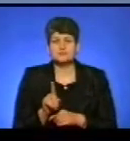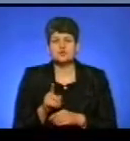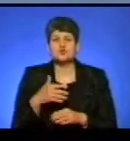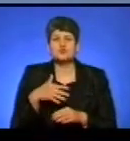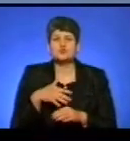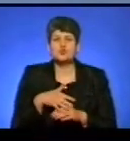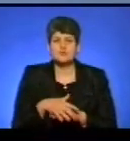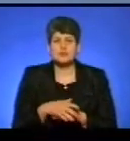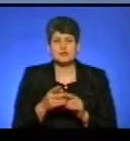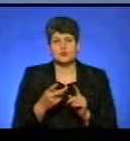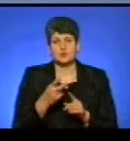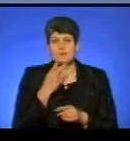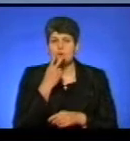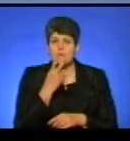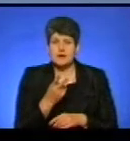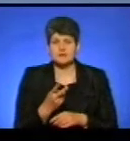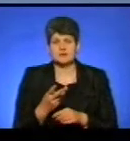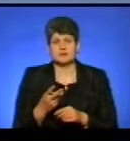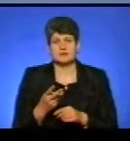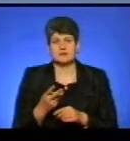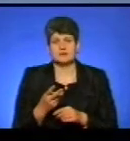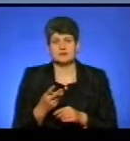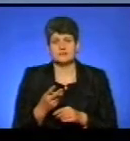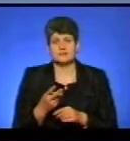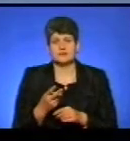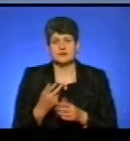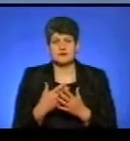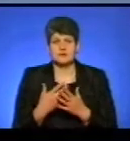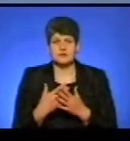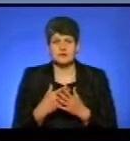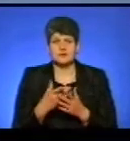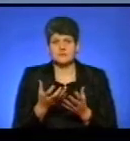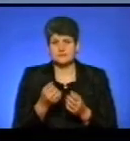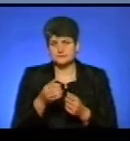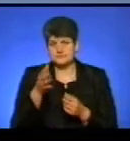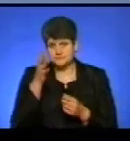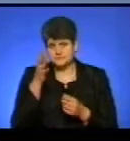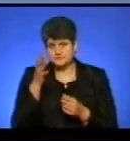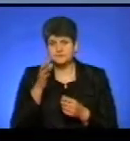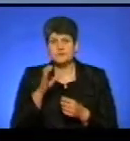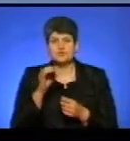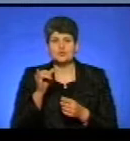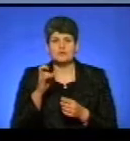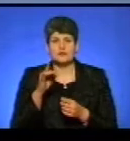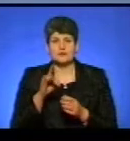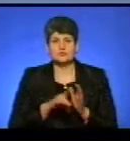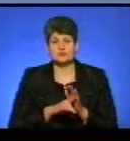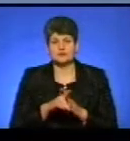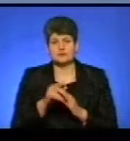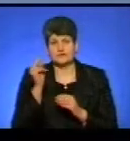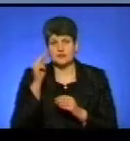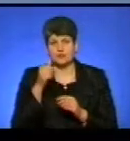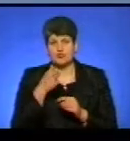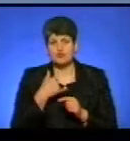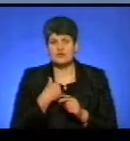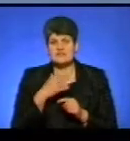зрозуміти, друге – побачити. Ну, а крім того, все ж таки, наприклад, якщо ми беремо освітянську субвенцію, вона ж, початок навчального року, вона ж десь вересня місце.